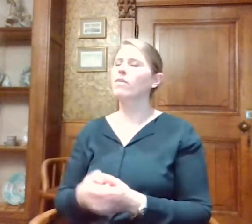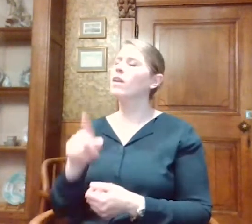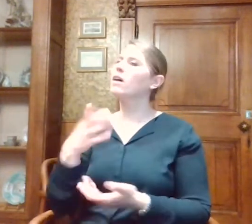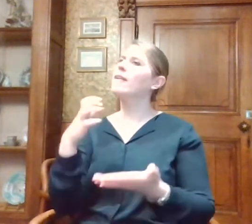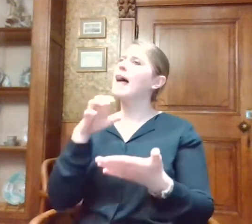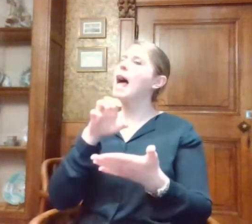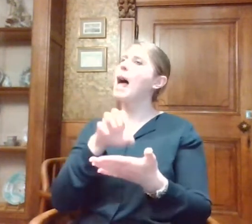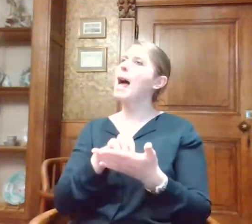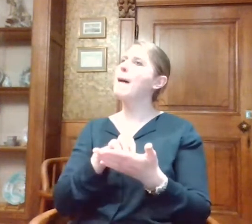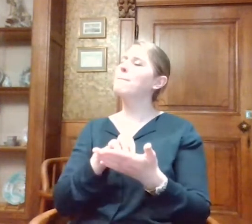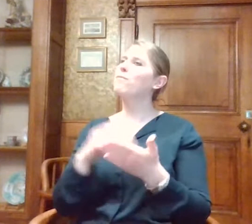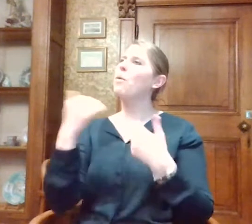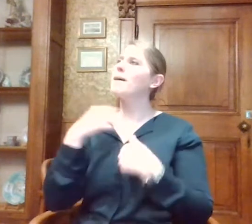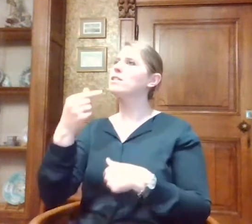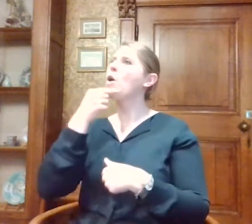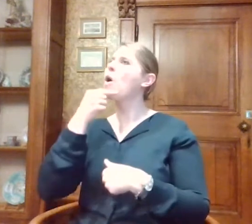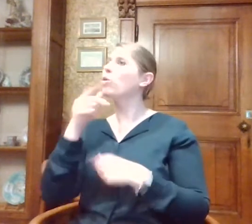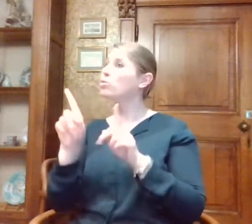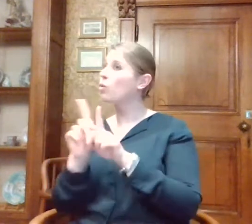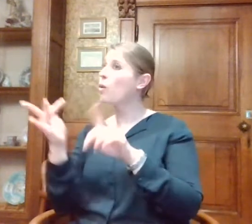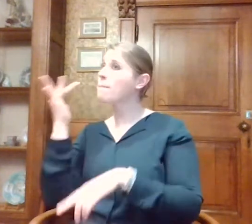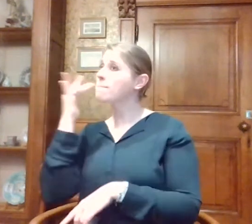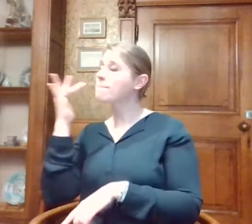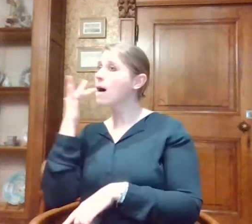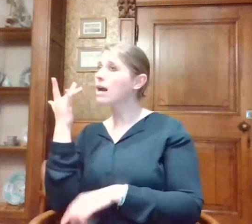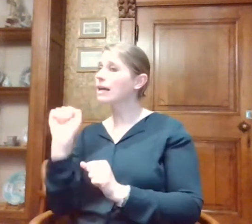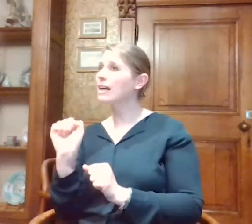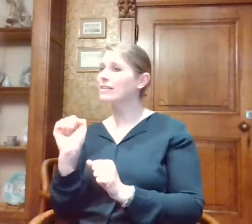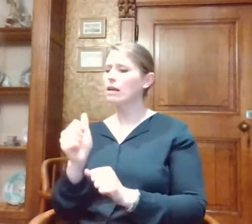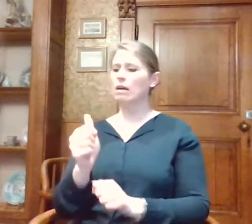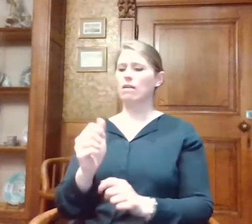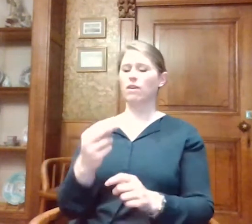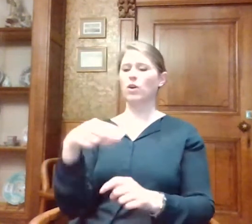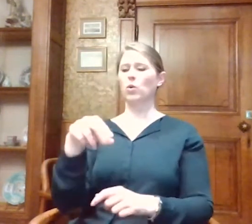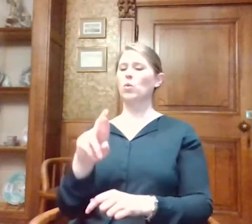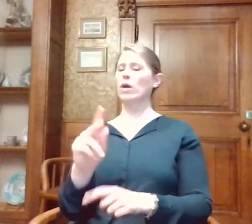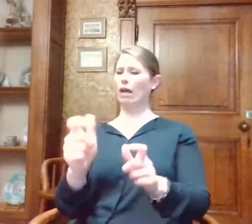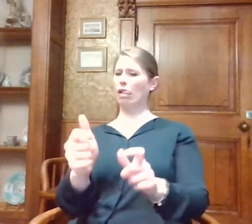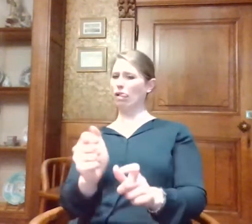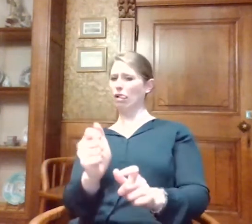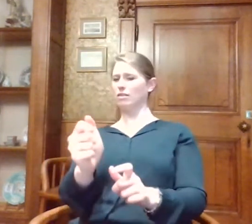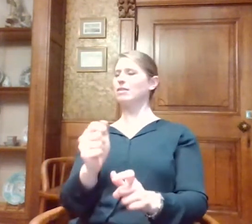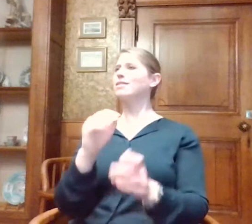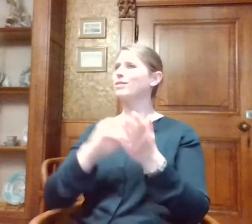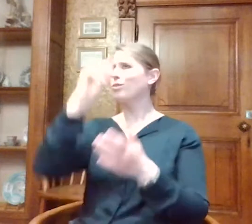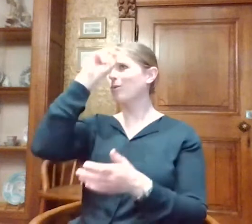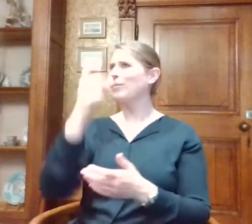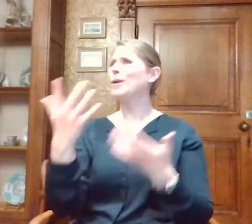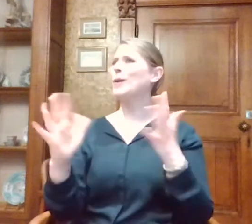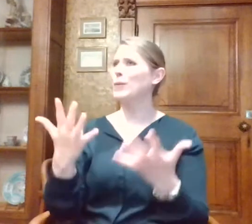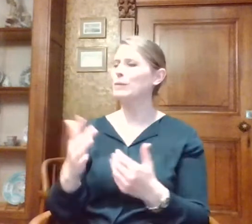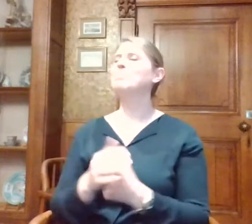voor de oude gebruiker? Omdat vaak oude gebruikers met het scannen van QR-codes en gebruikers van de app toch wat moeite hebben. Ja. Dus